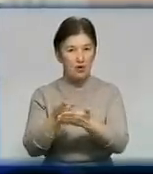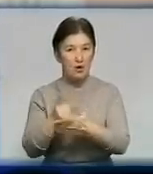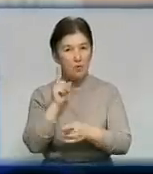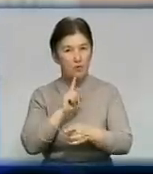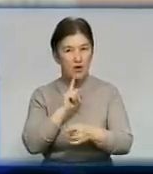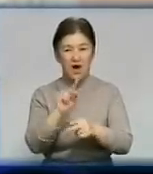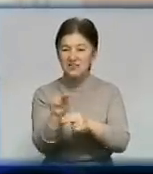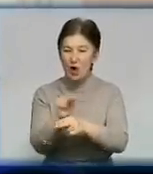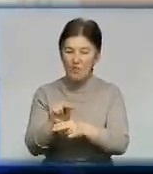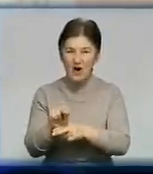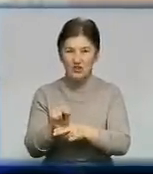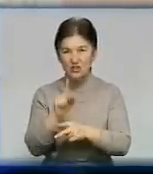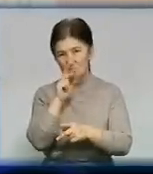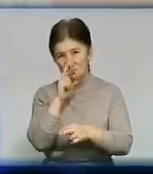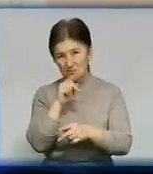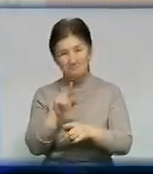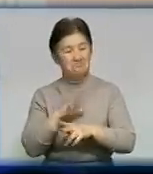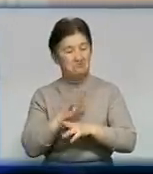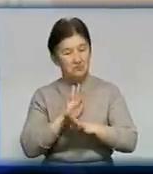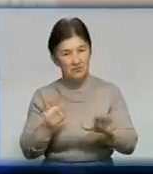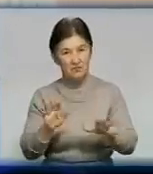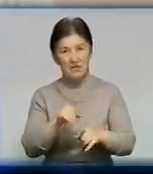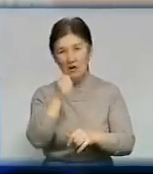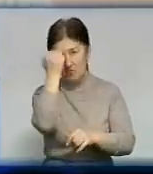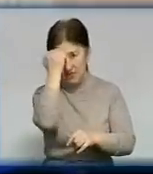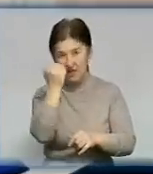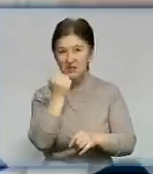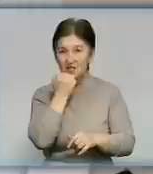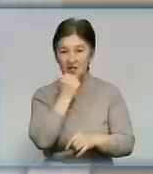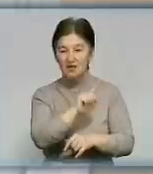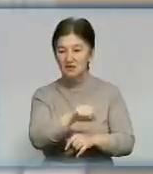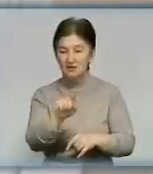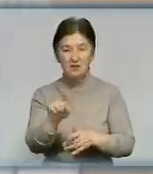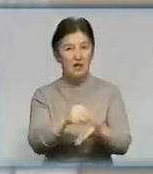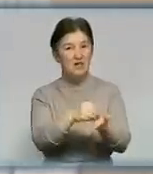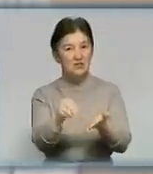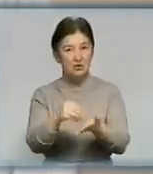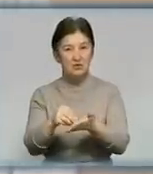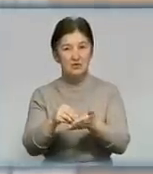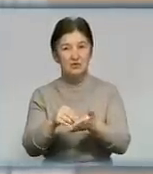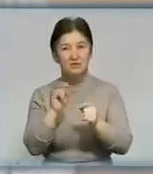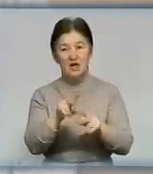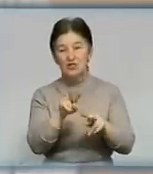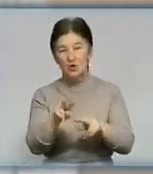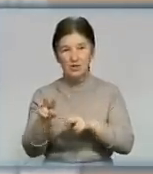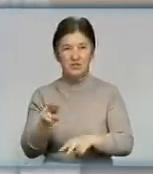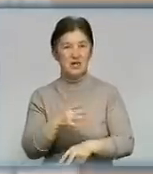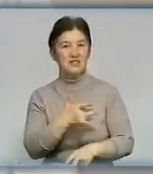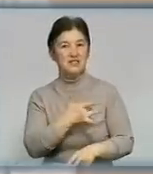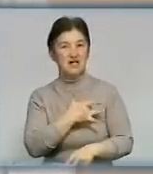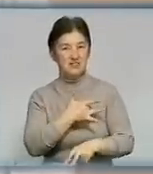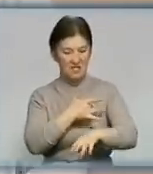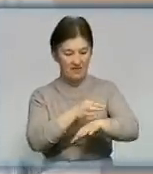роботі в нас немає. Благодаря цим закупкам в нас була велика проблема з дослідженням серцево-судинної системи.